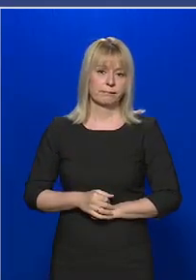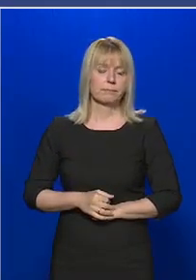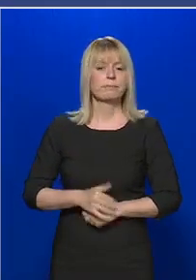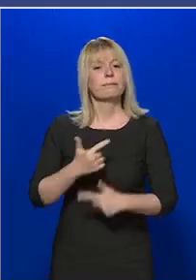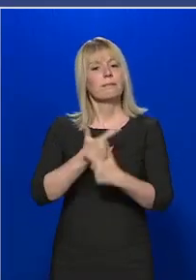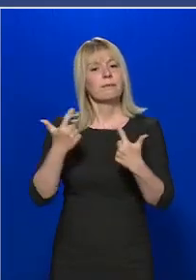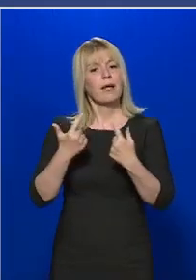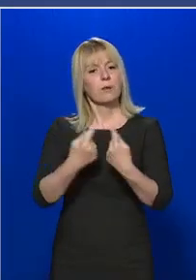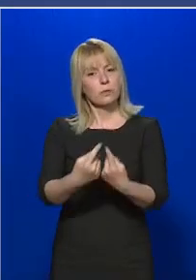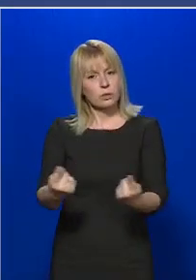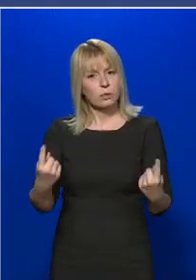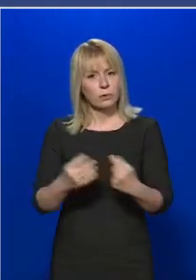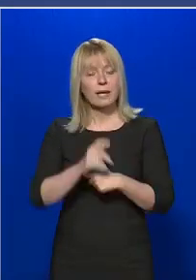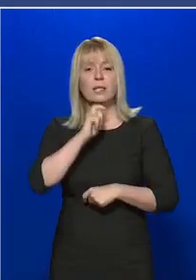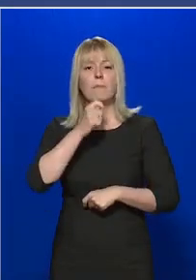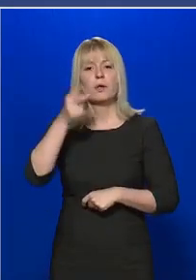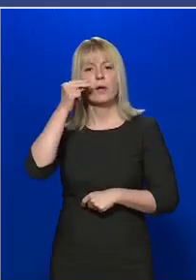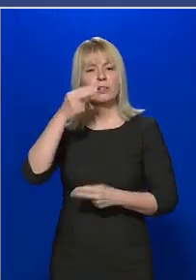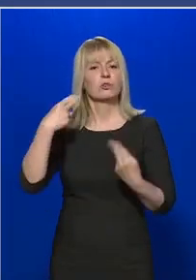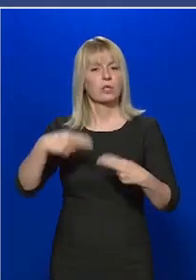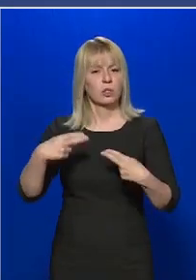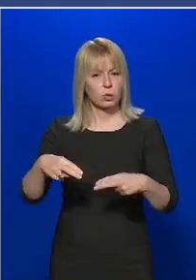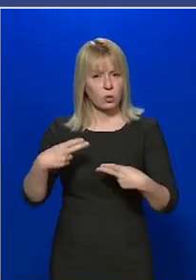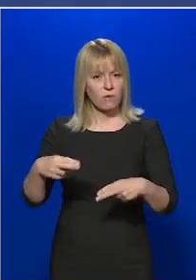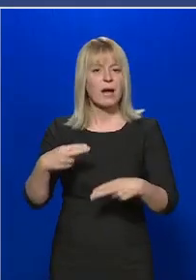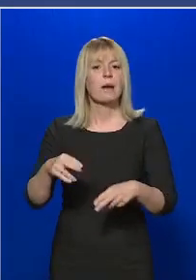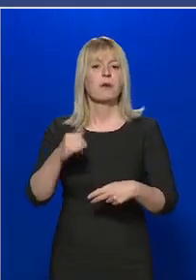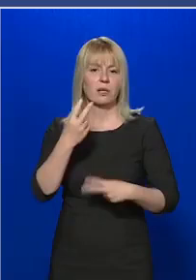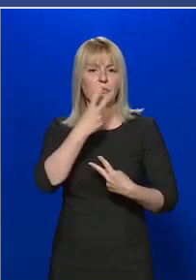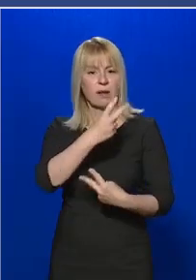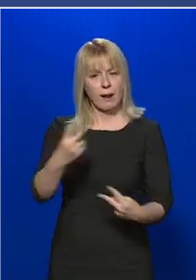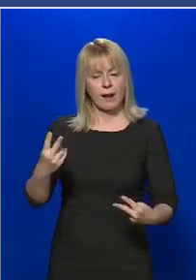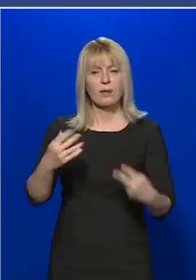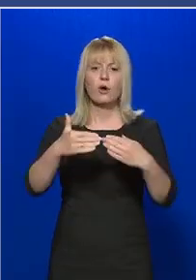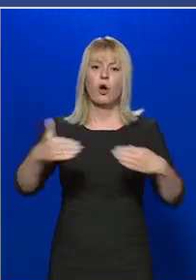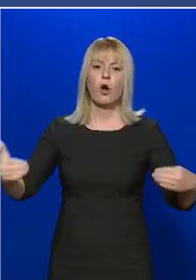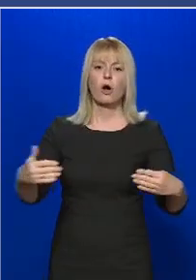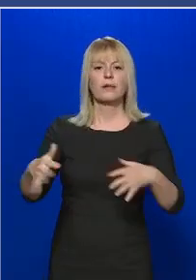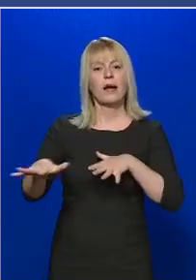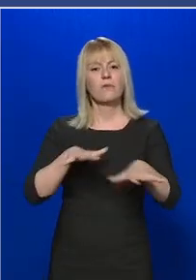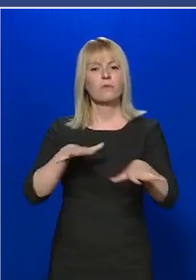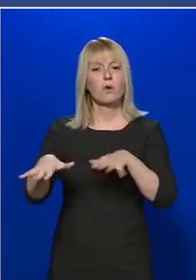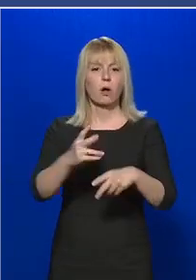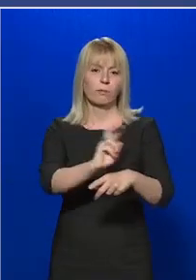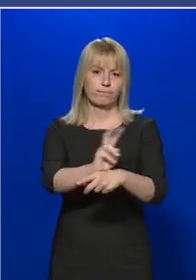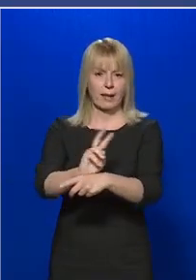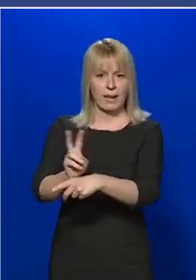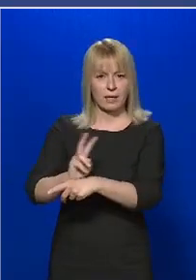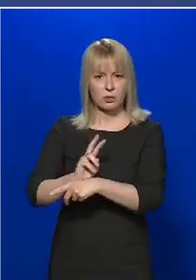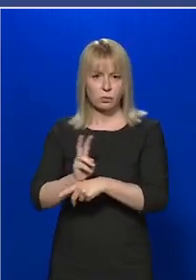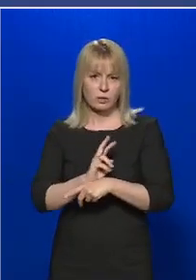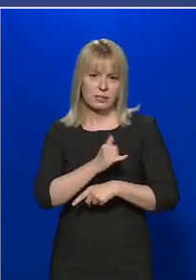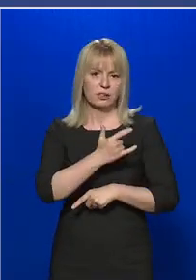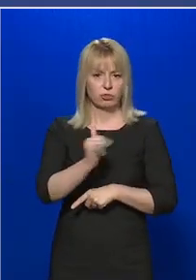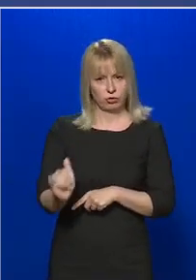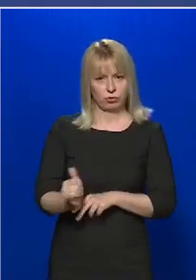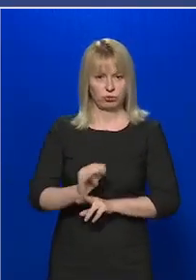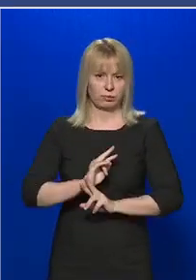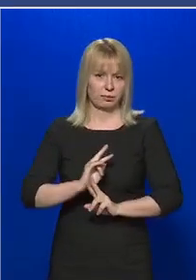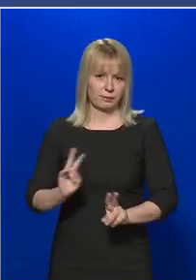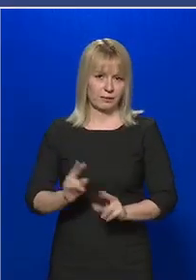Tájékoztatom önöket, hogy a magyar rendőrség továbbra is ellátja a határforgalom ellenőrzési és határőrizeti feladatokat határainkon.